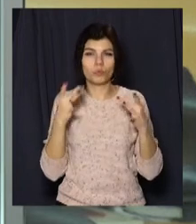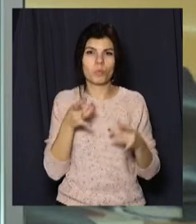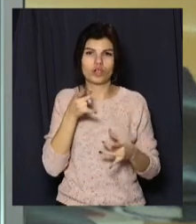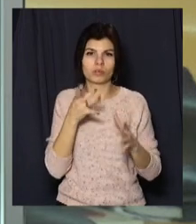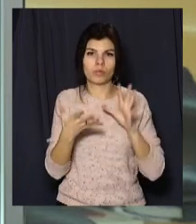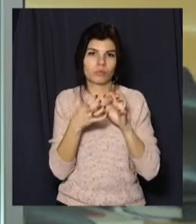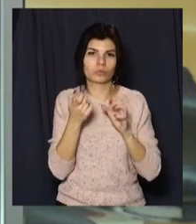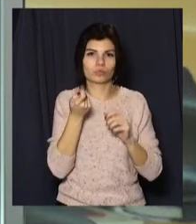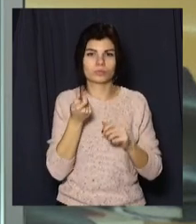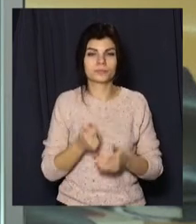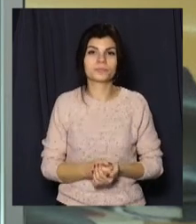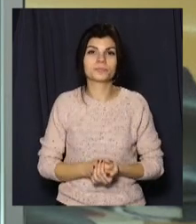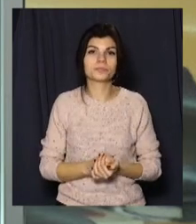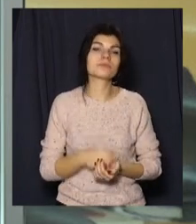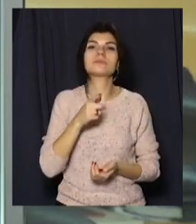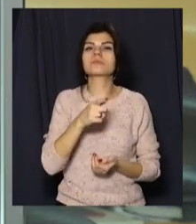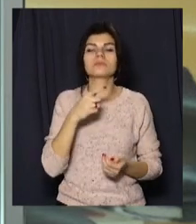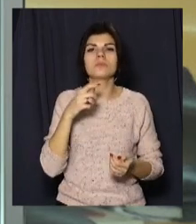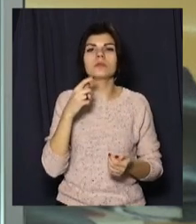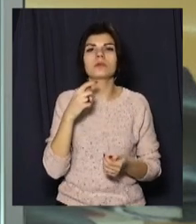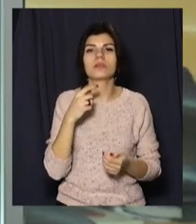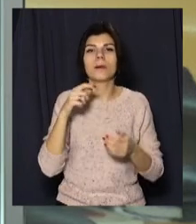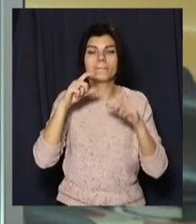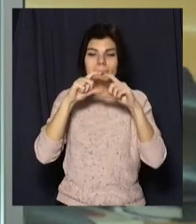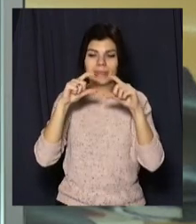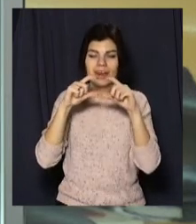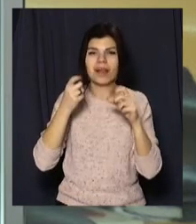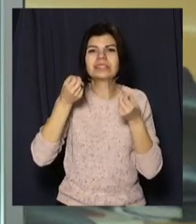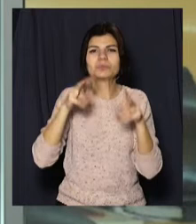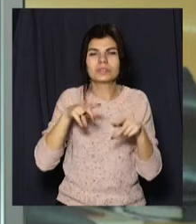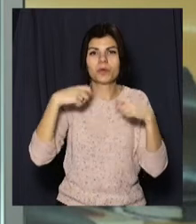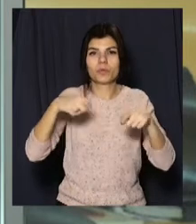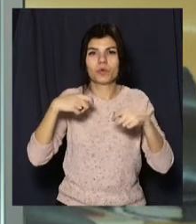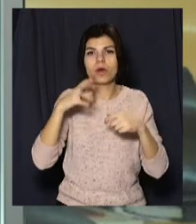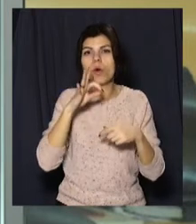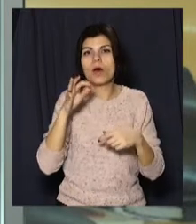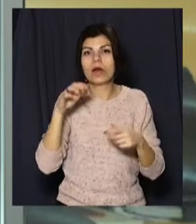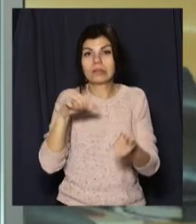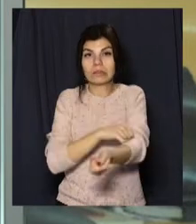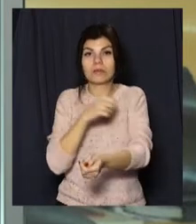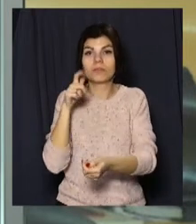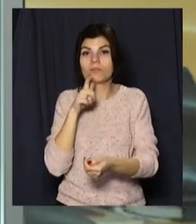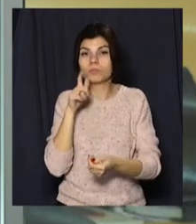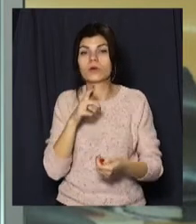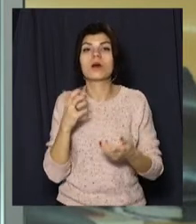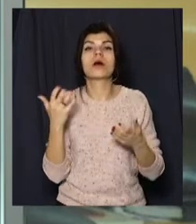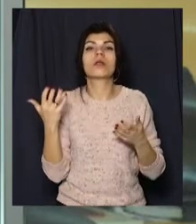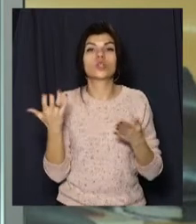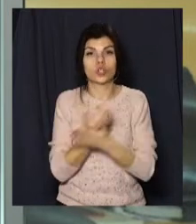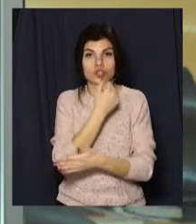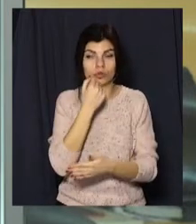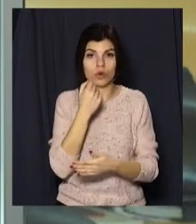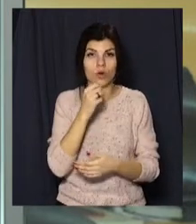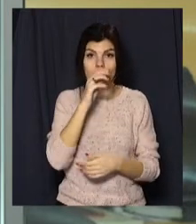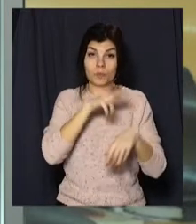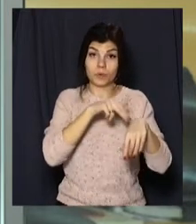160 пакетиків з марихуаною та 120 трубочок із психотропами. Такий вантаж виявили правоохоронці у